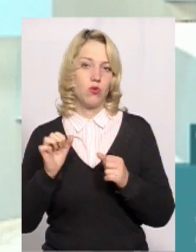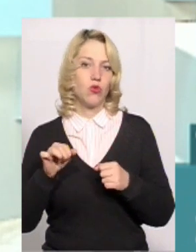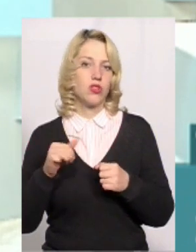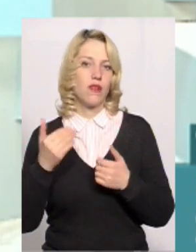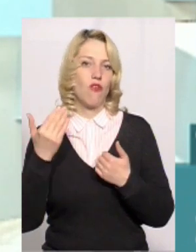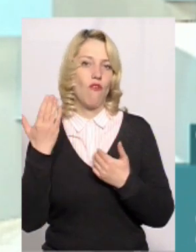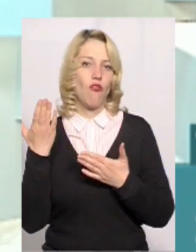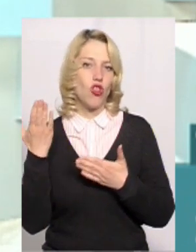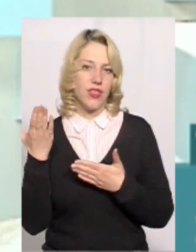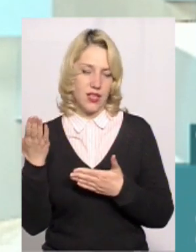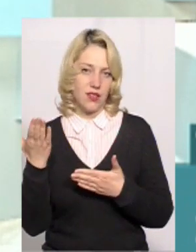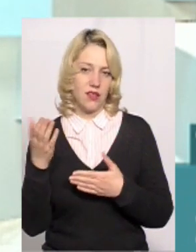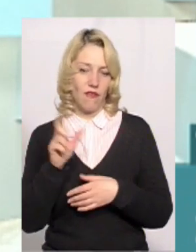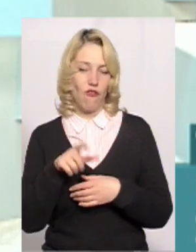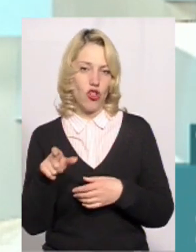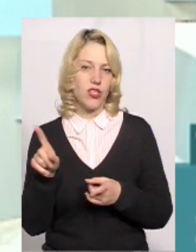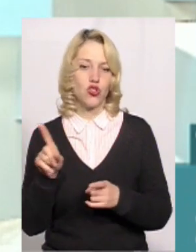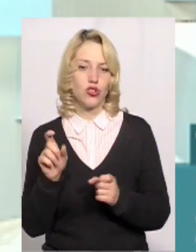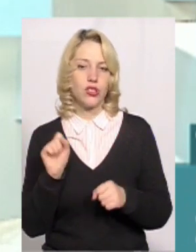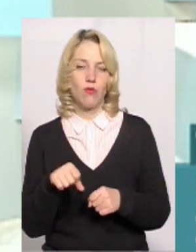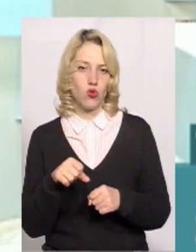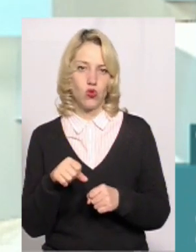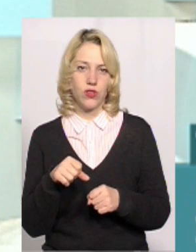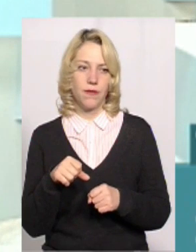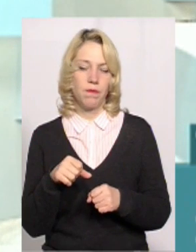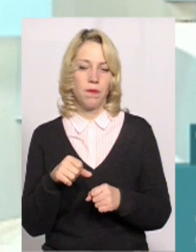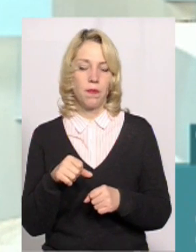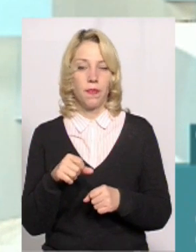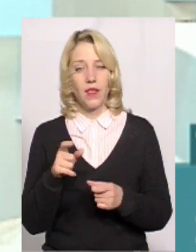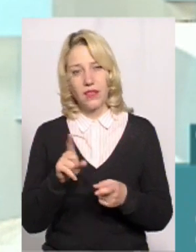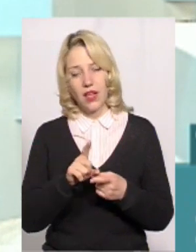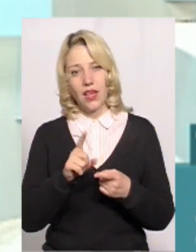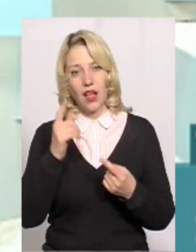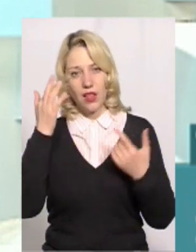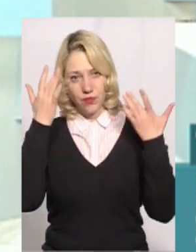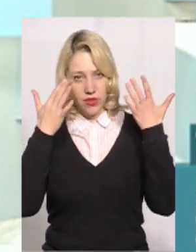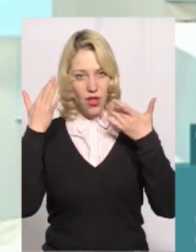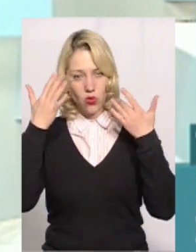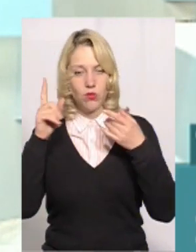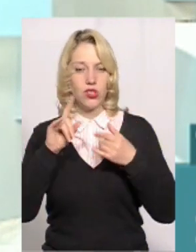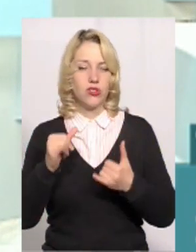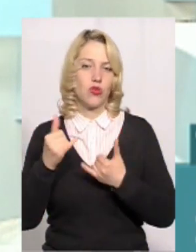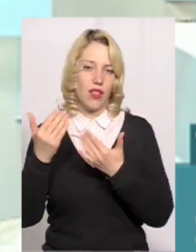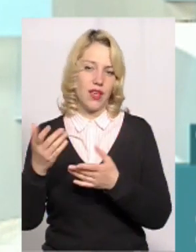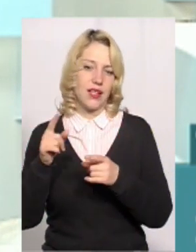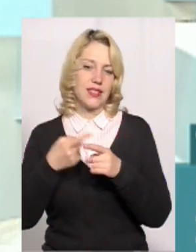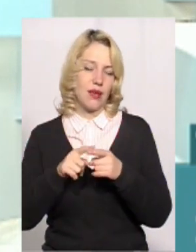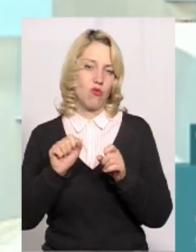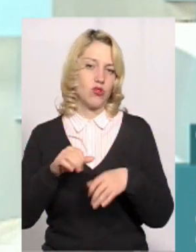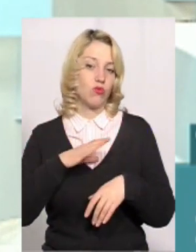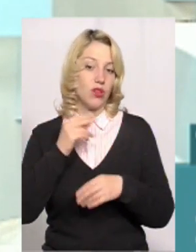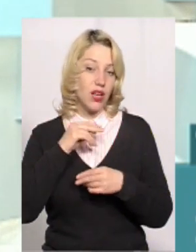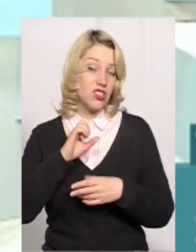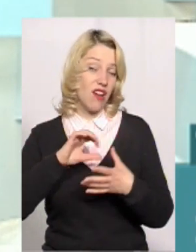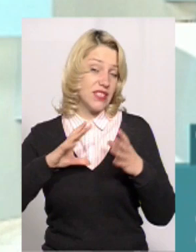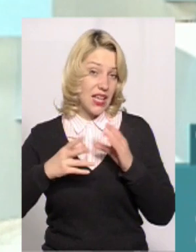щось можуть таке по собі надумати, значить, що для них це буде краще. А взагалі